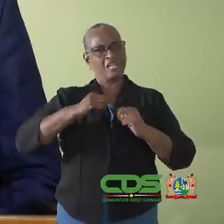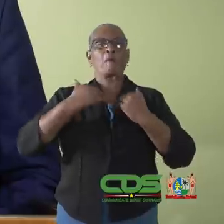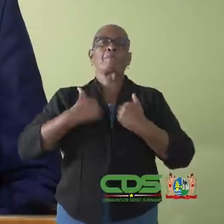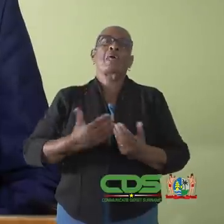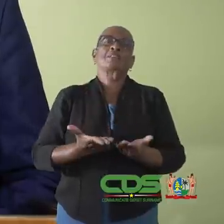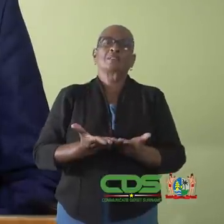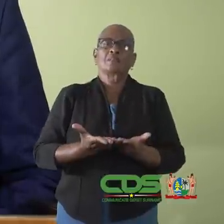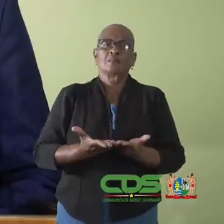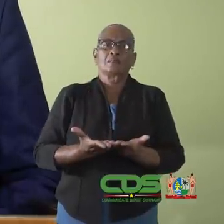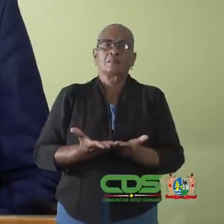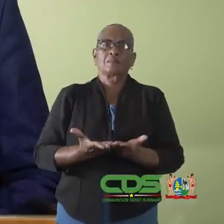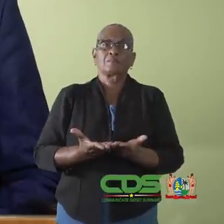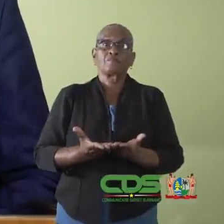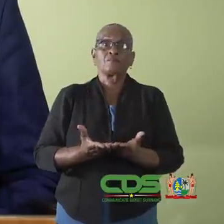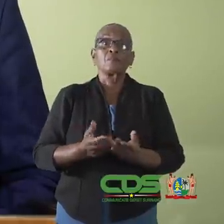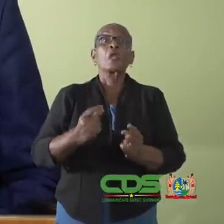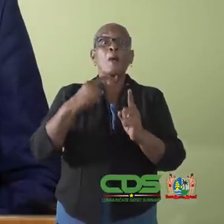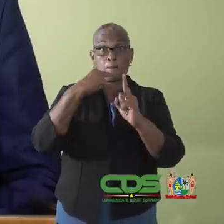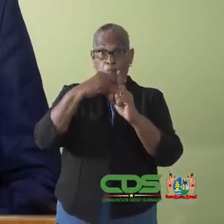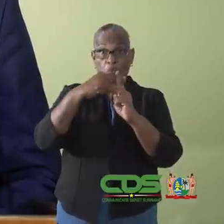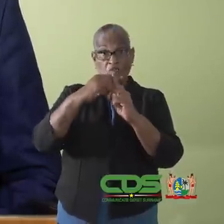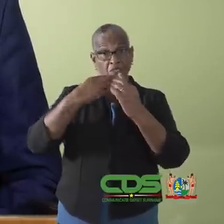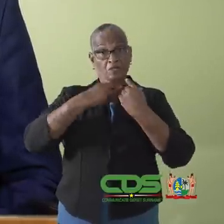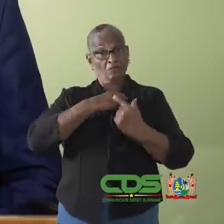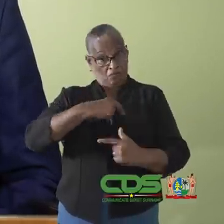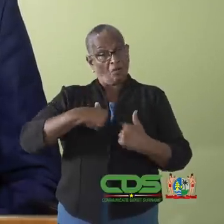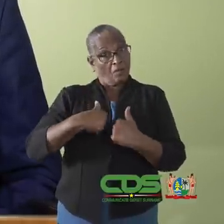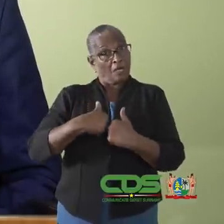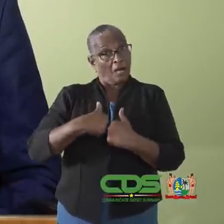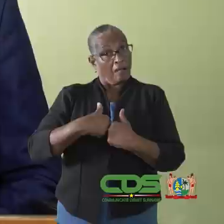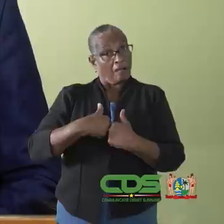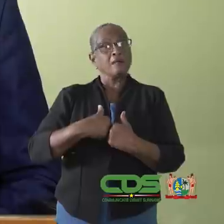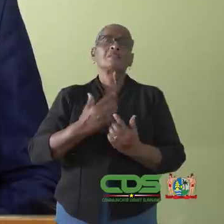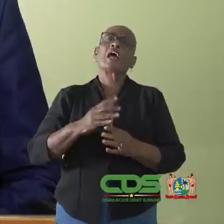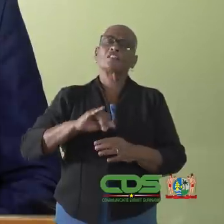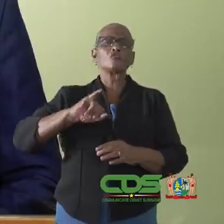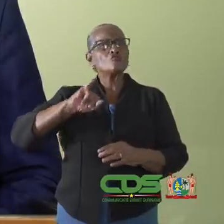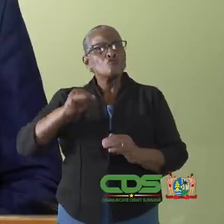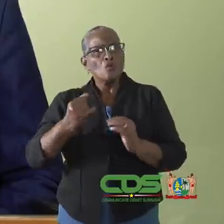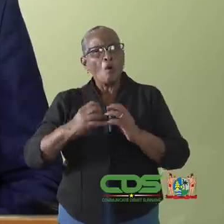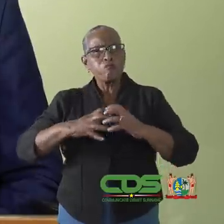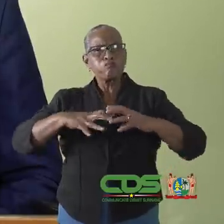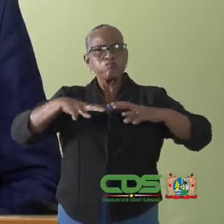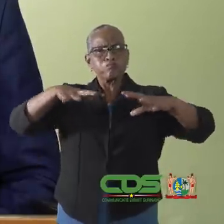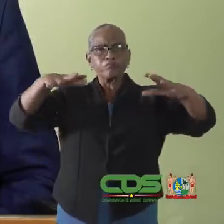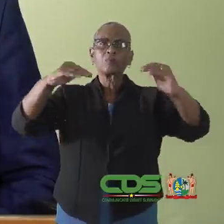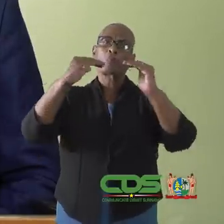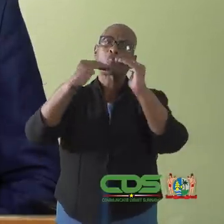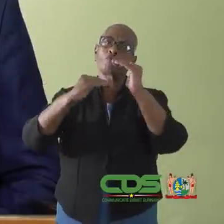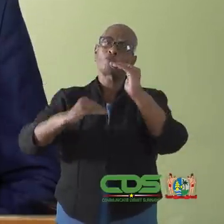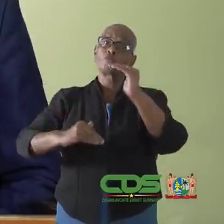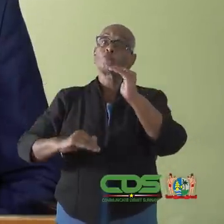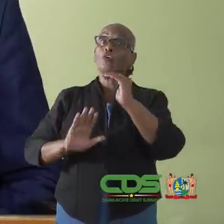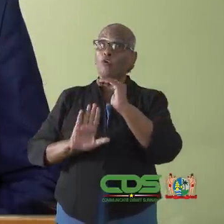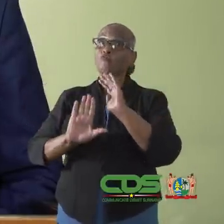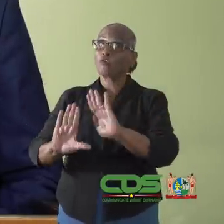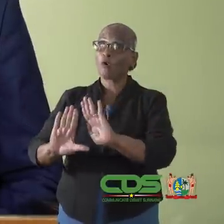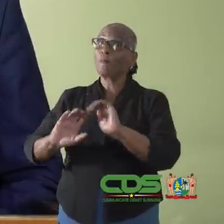van u als burger. Door onze positieve houding voorkomen wij samen een nieuwe golf van besmettingen.